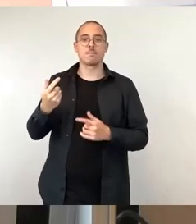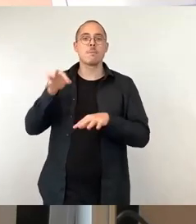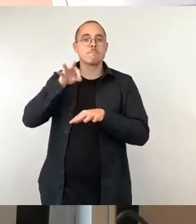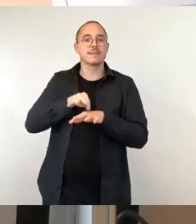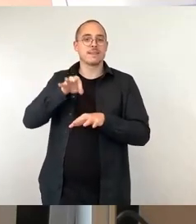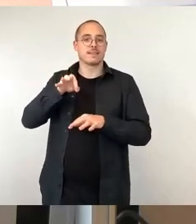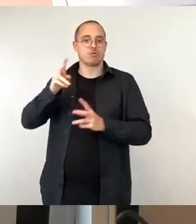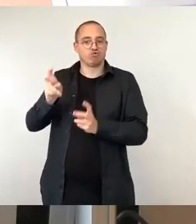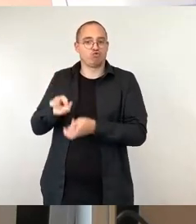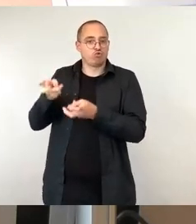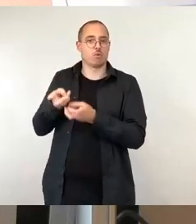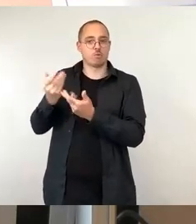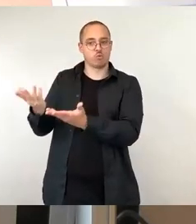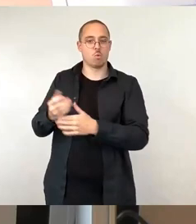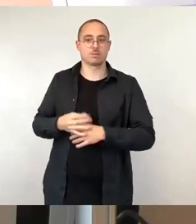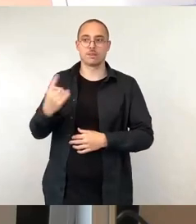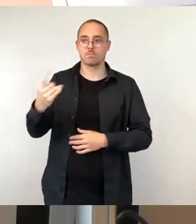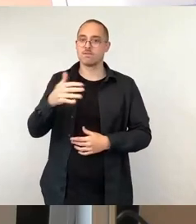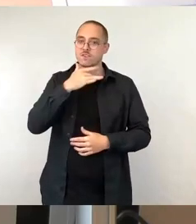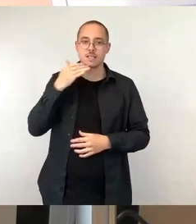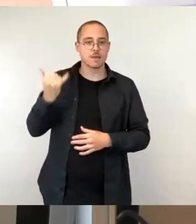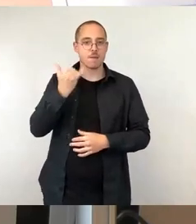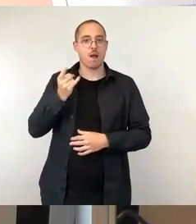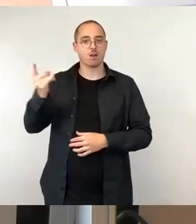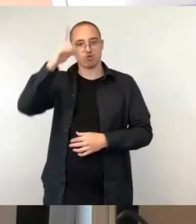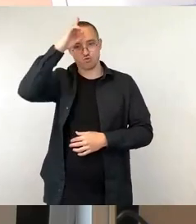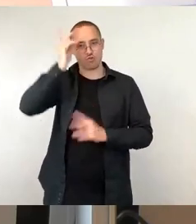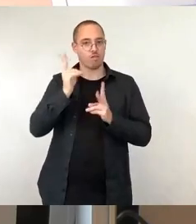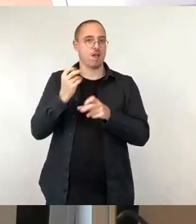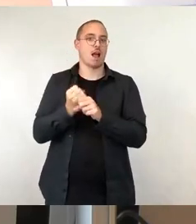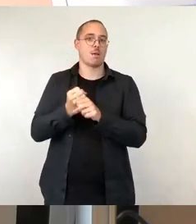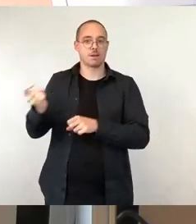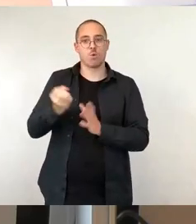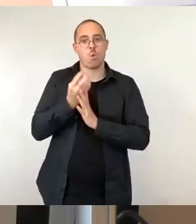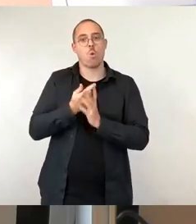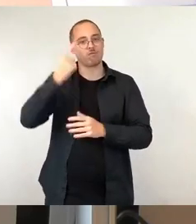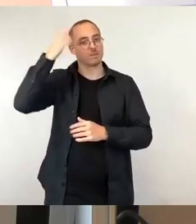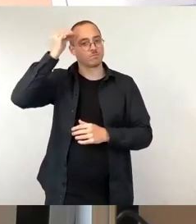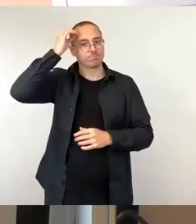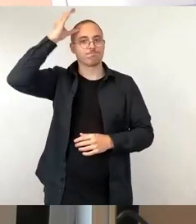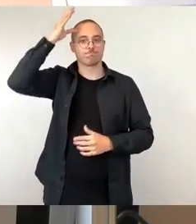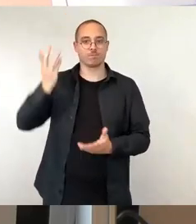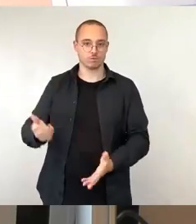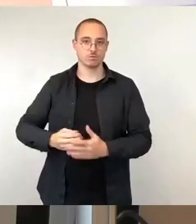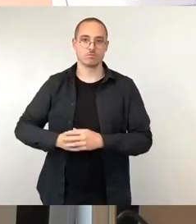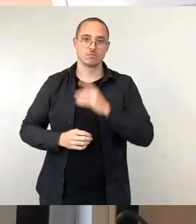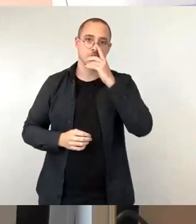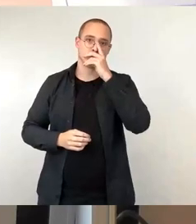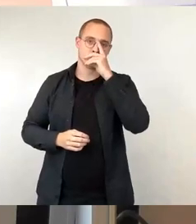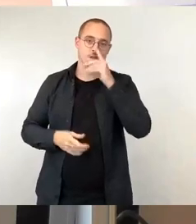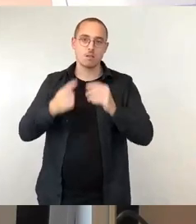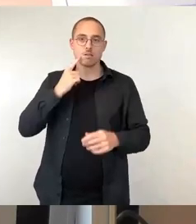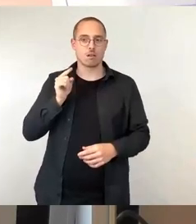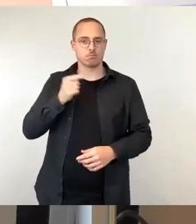sich kulturell viel Wissen angeeignet. Ich gehe mal davon aus, der Großteil von Ihnen kennt die mehrstöckigen Bienenwagen mit